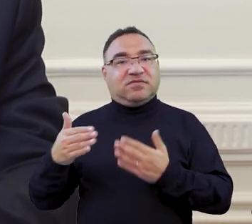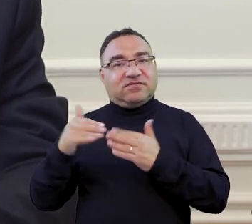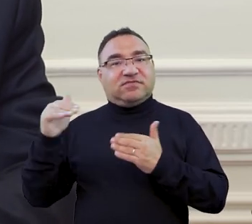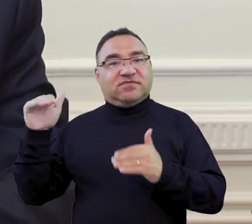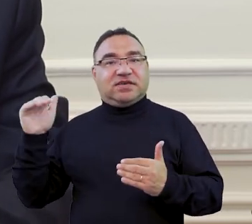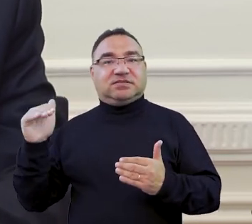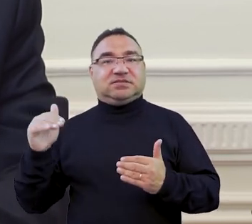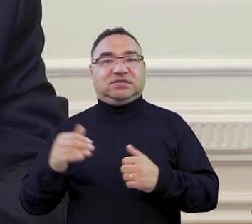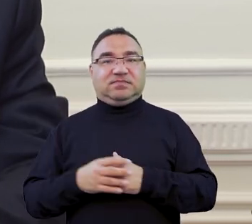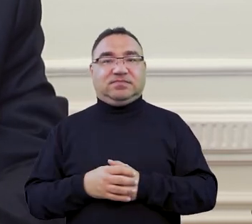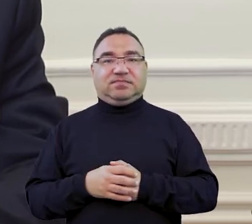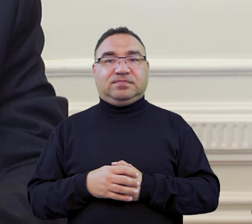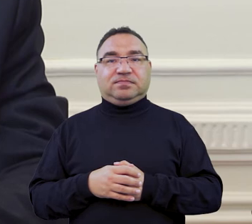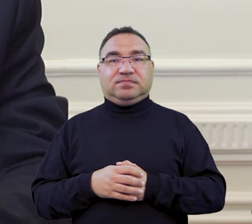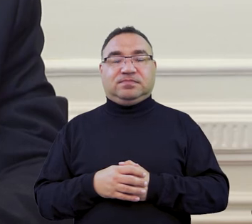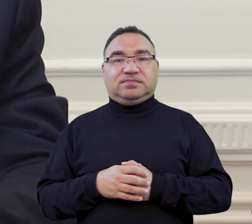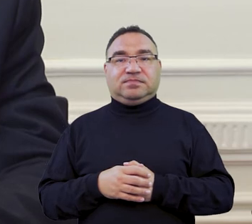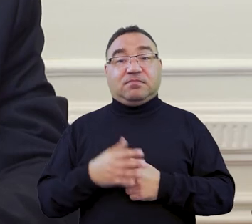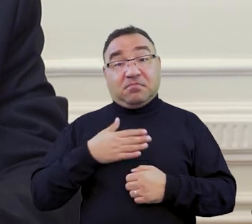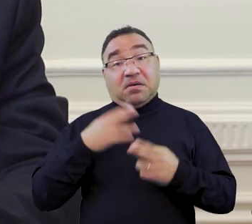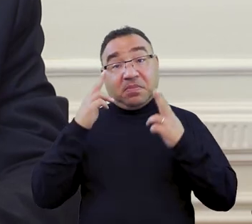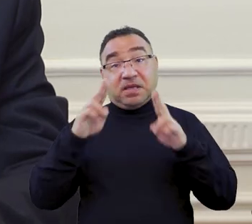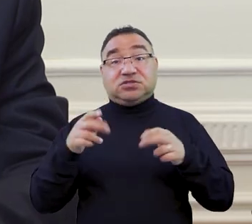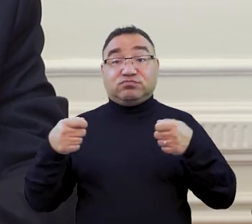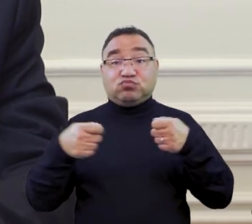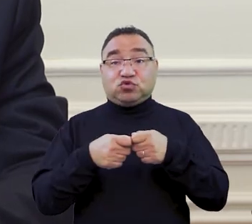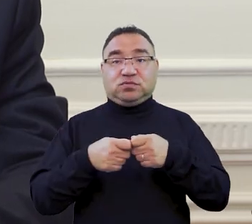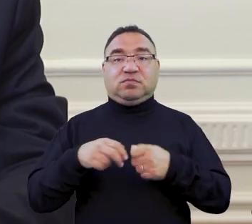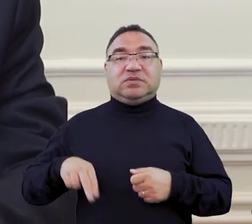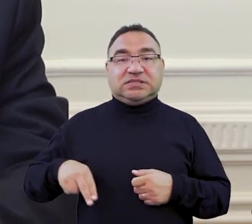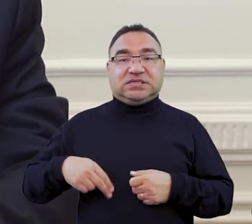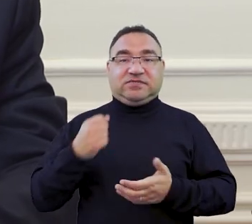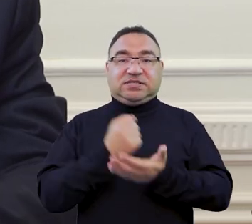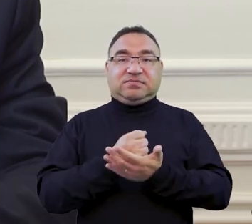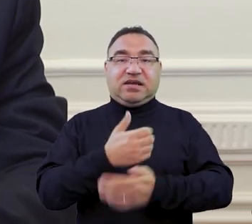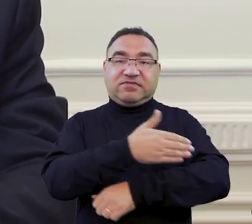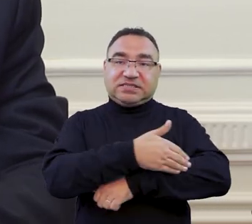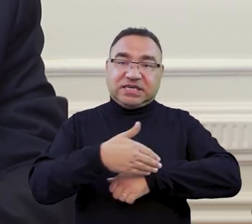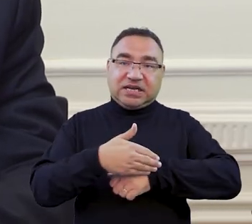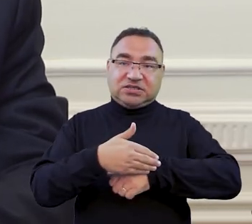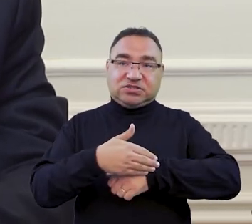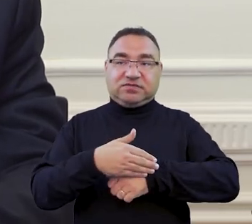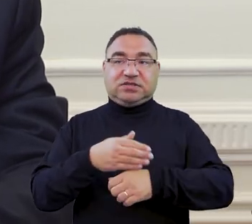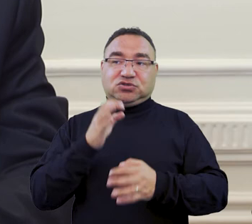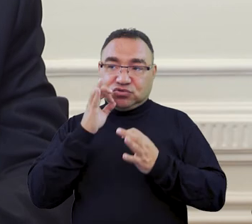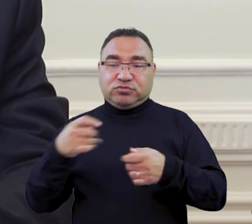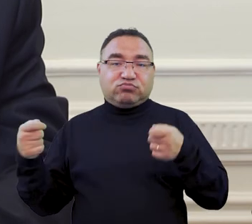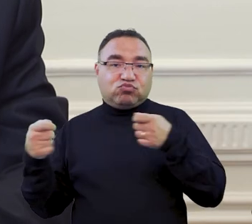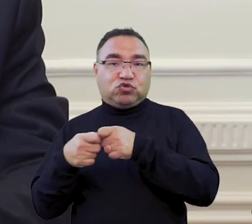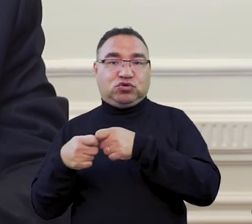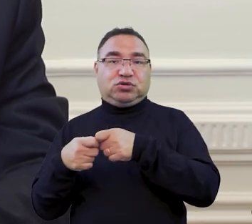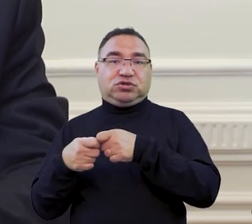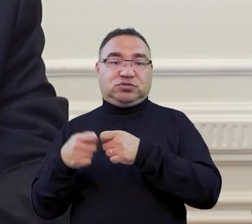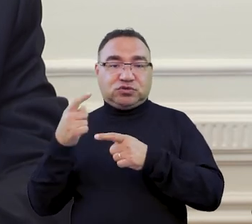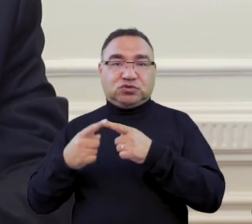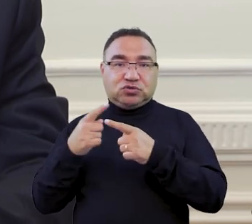jest więcej mam nadzieję, że współpraca ministerstw spraw zagranicznych będzie przede wszystkim dobra żeby